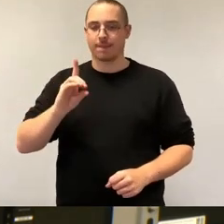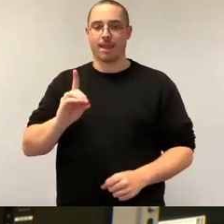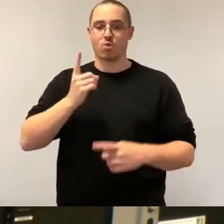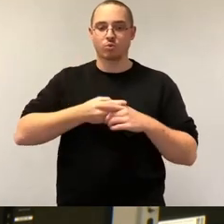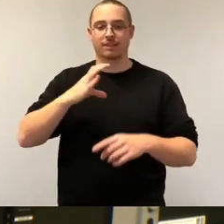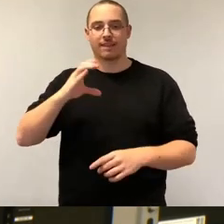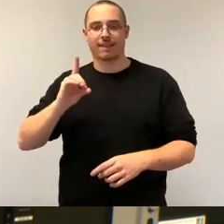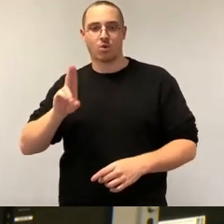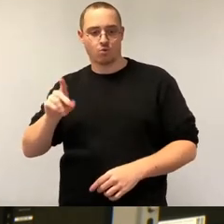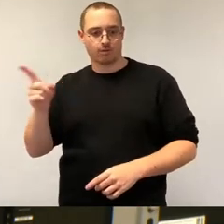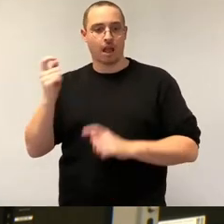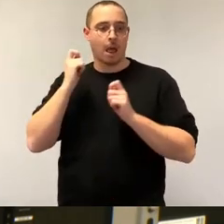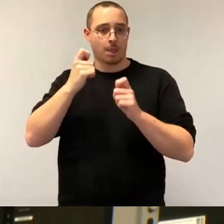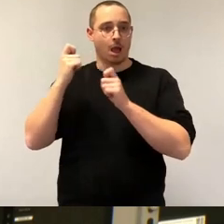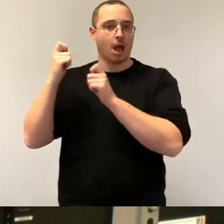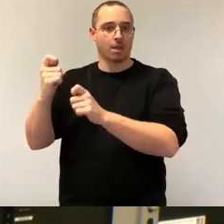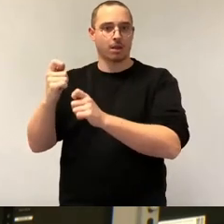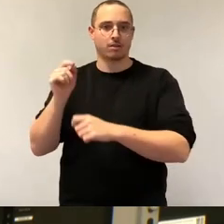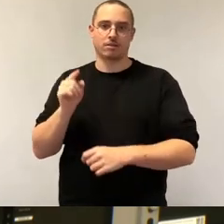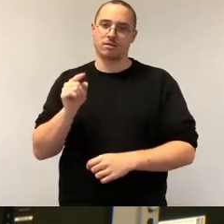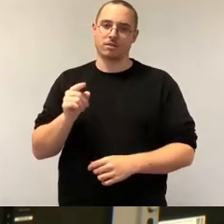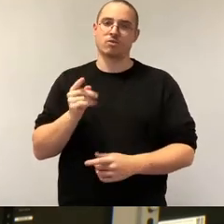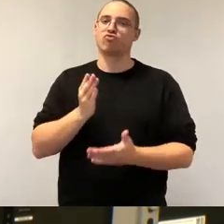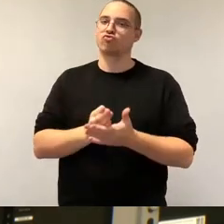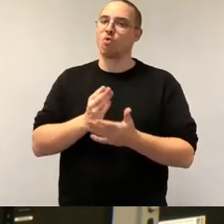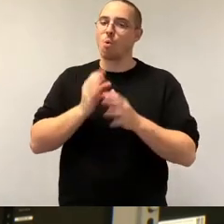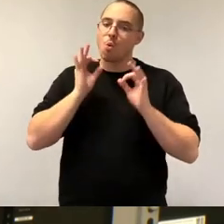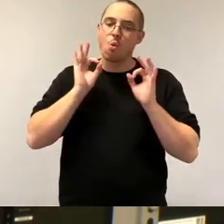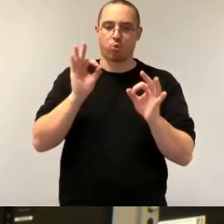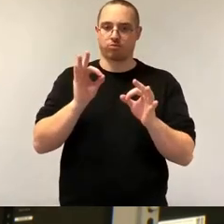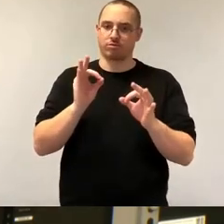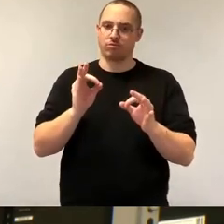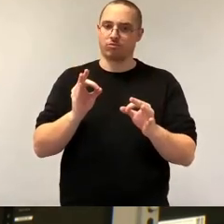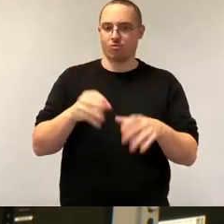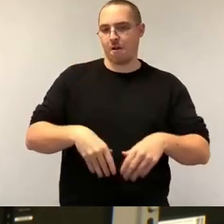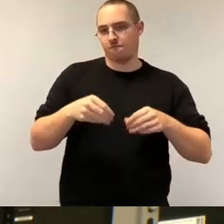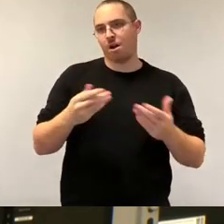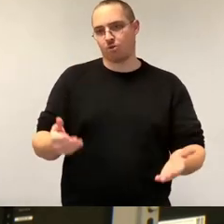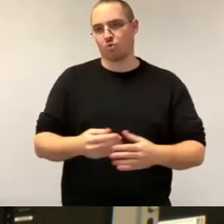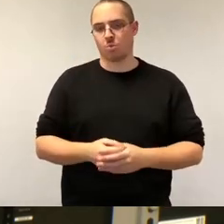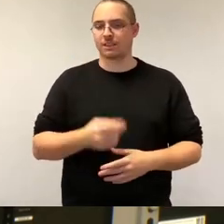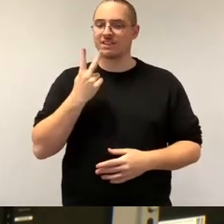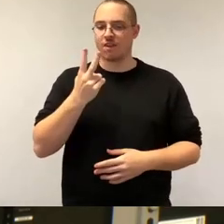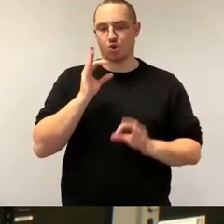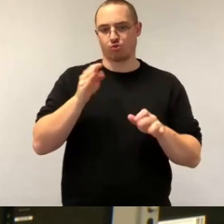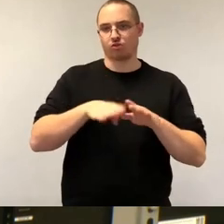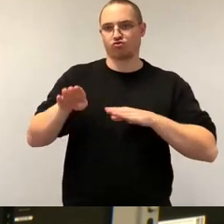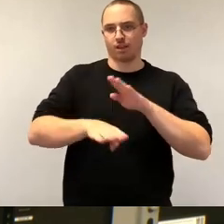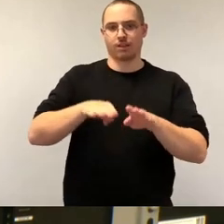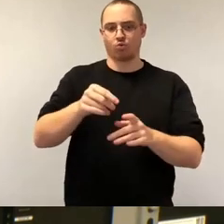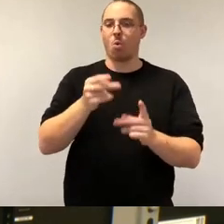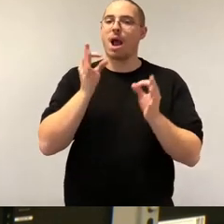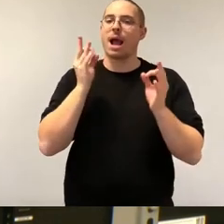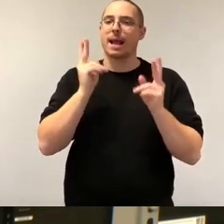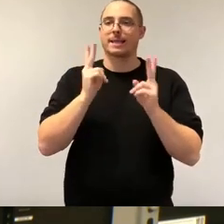meinen Augen dafür schon ein sehr guter oder zwei sehr gute Schritte in diese Richtung. Denn sie verlangen